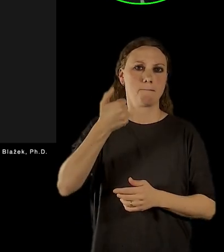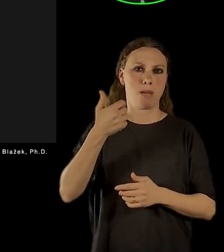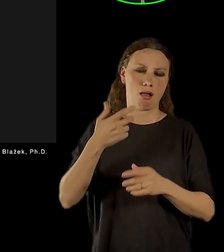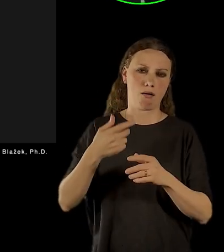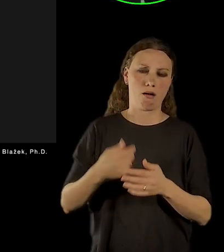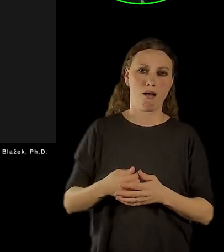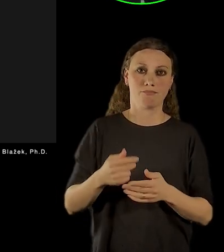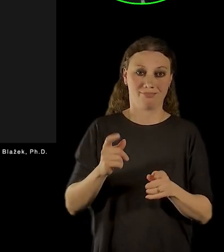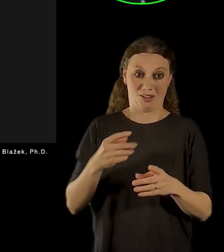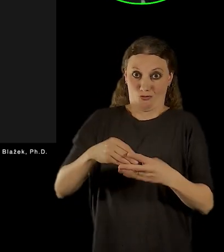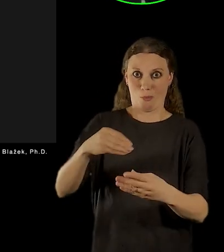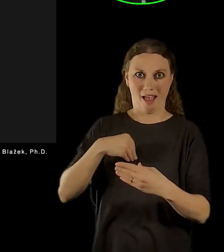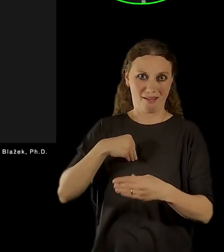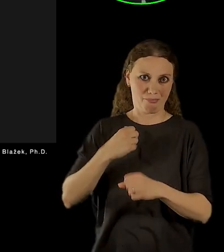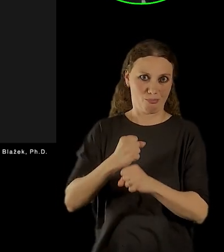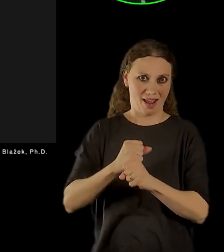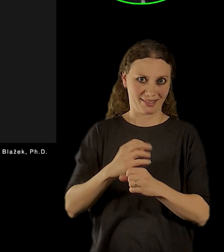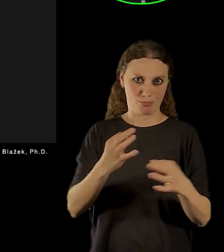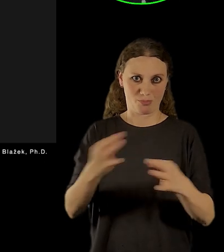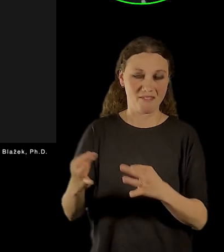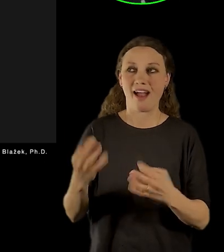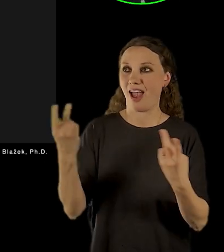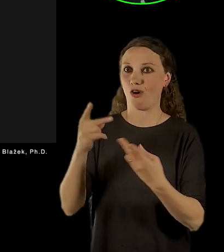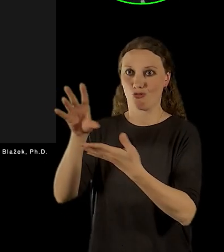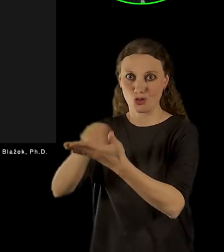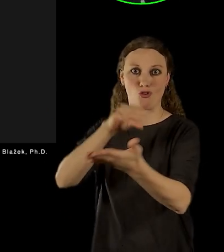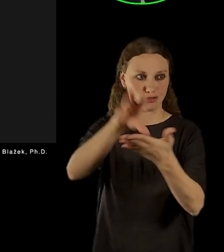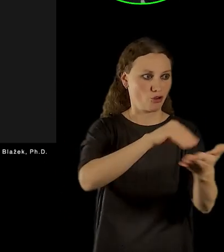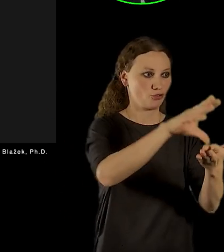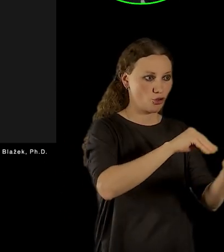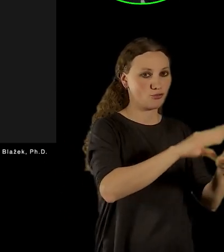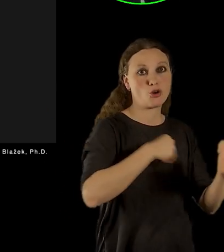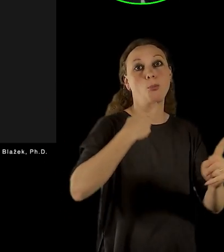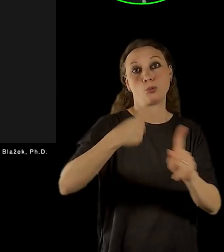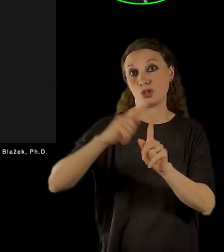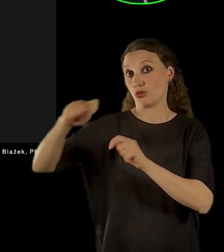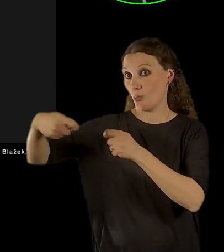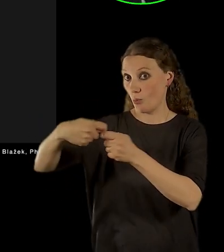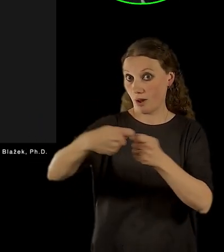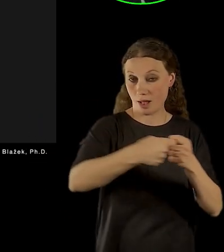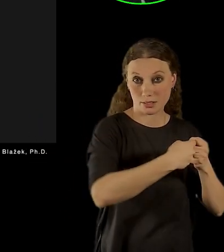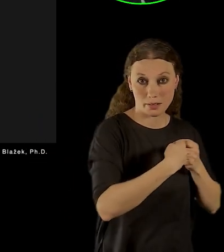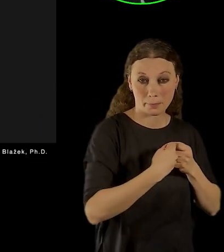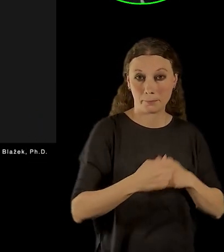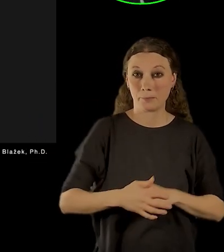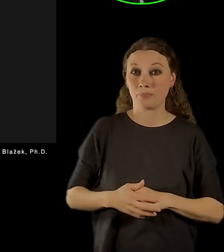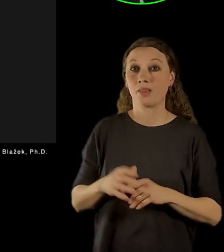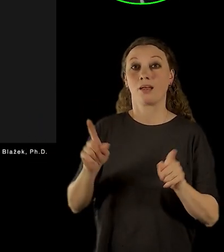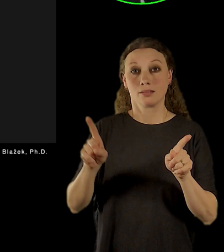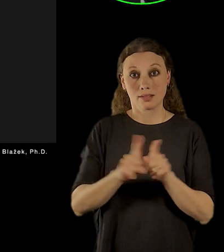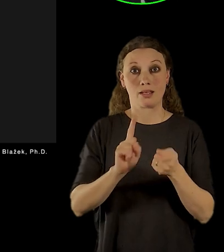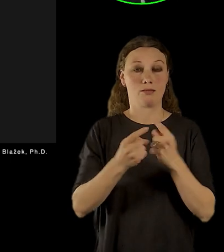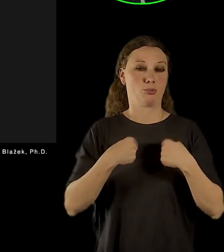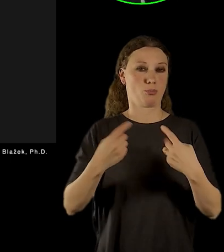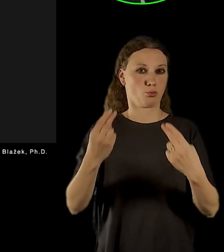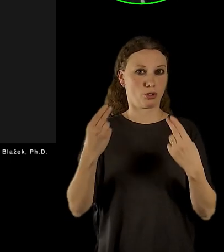jsou pro nás samozřejmě vzory nebo spolupracující instituce. Je pro nás podstatné,